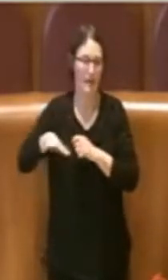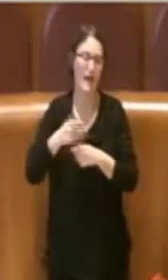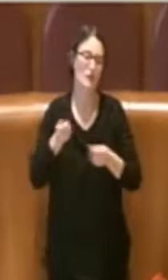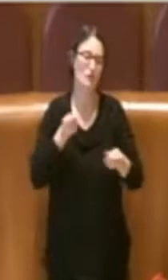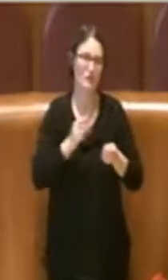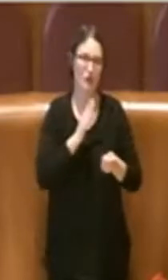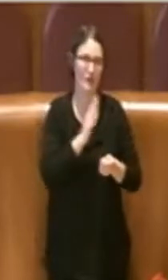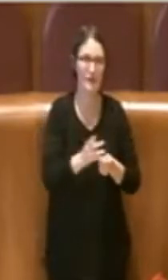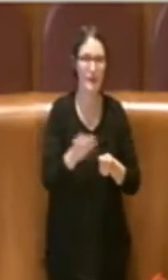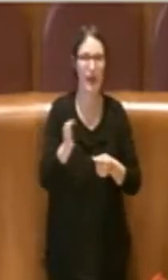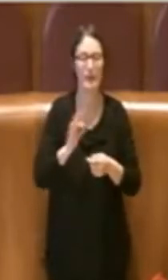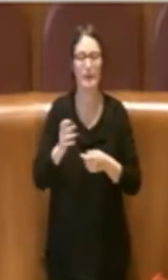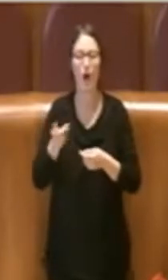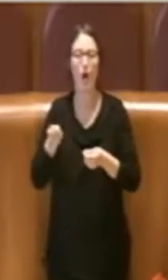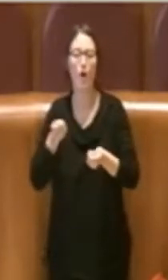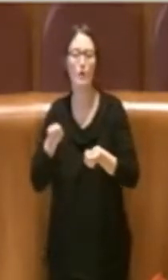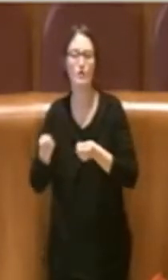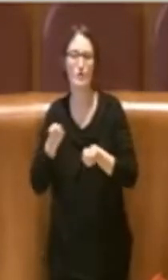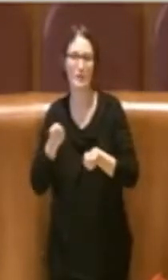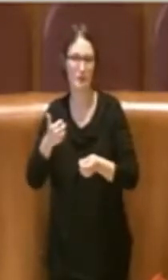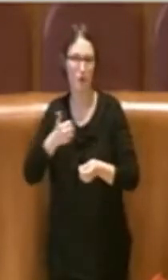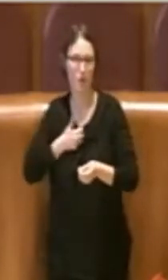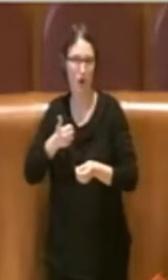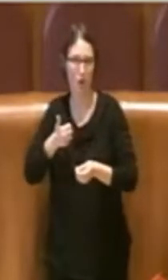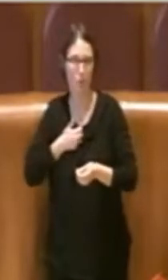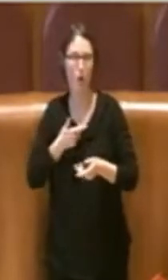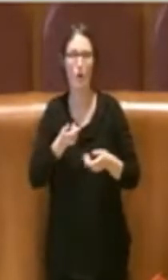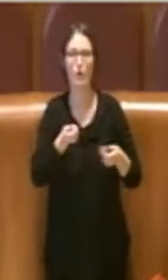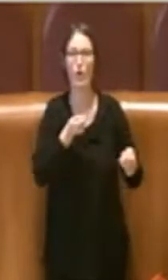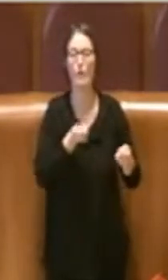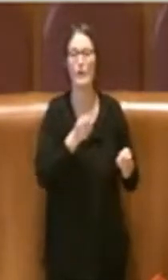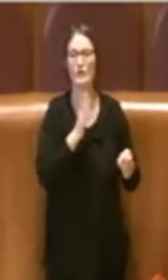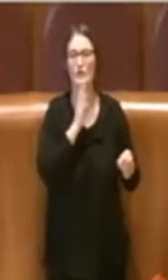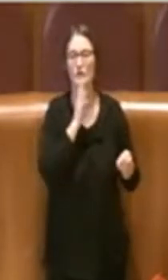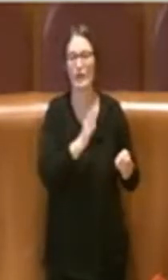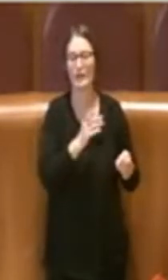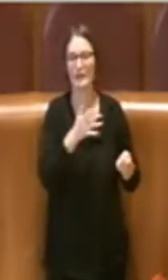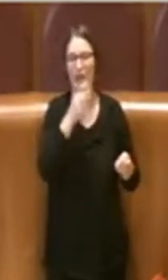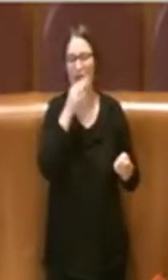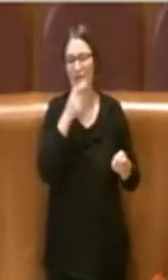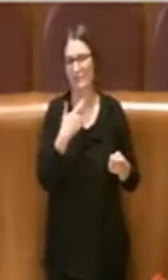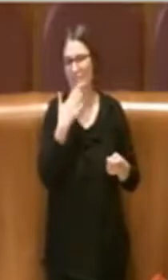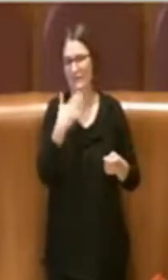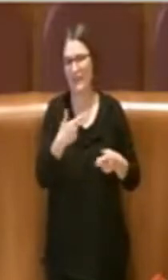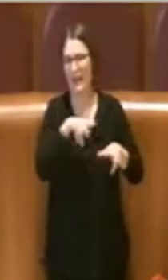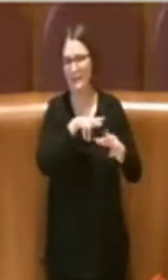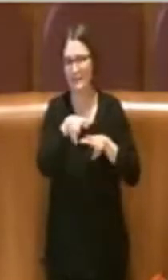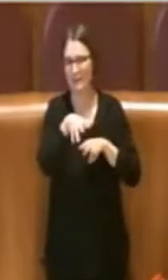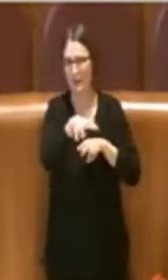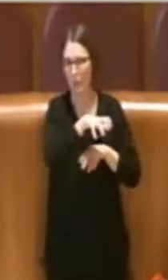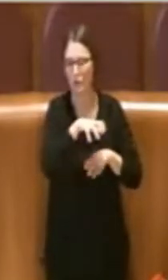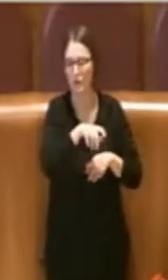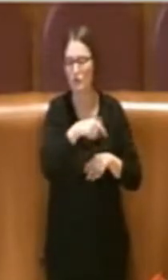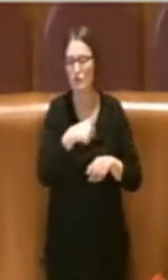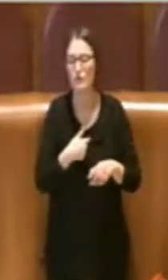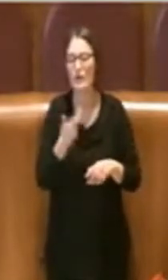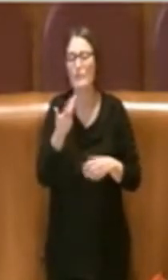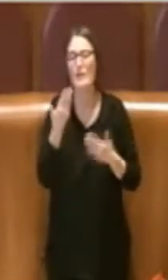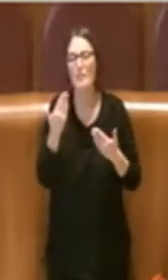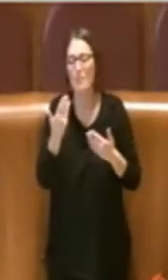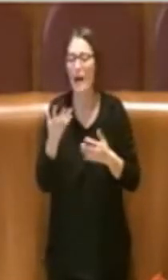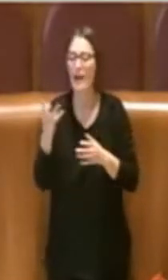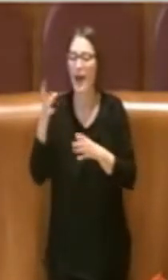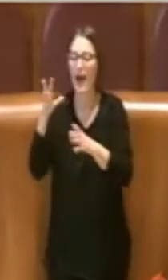diretta, quindi ad opera dei municipi con la cooperazione del Dipartimento, di apparecchi automatici o